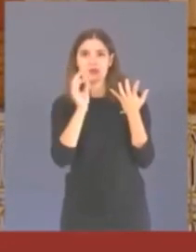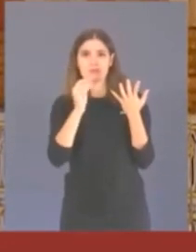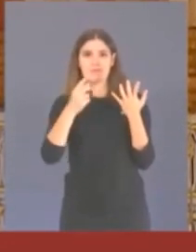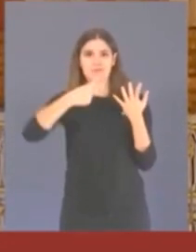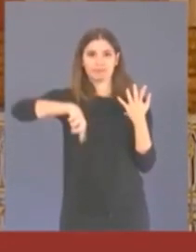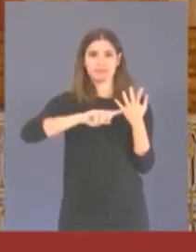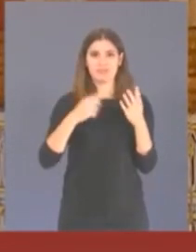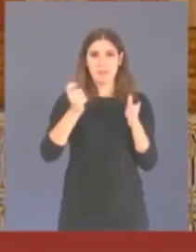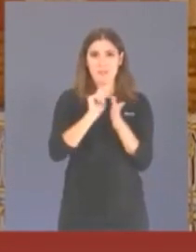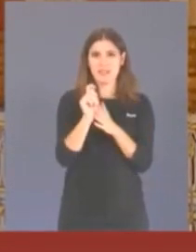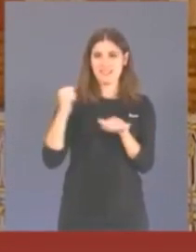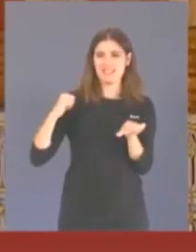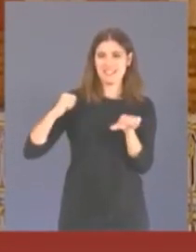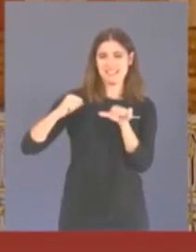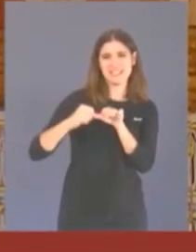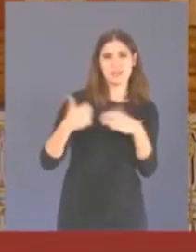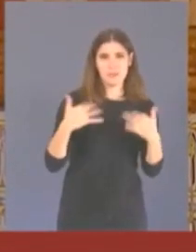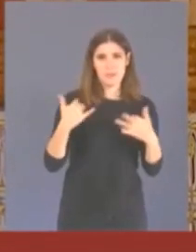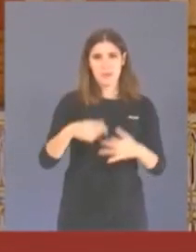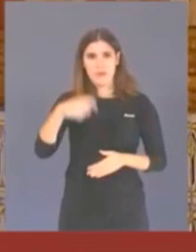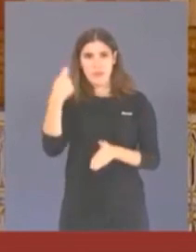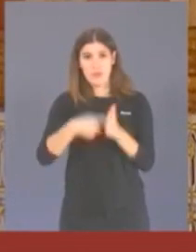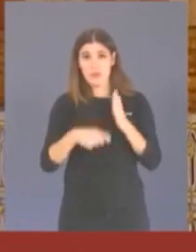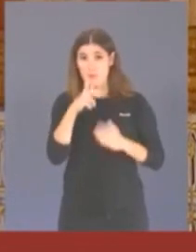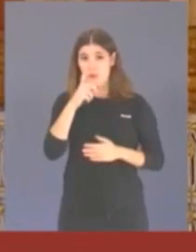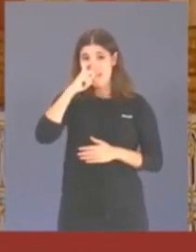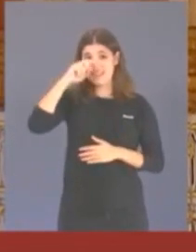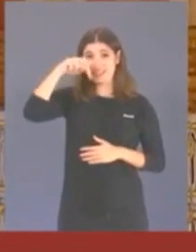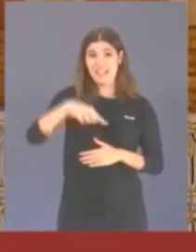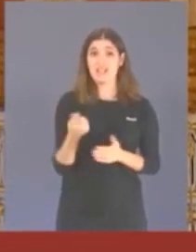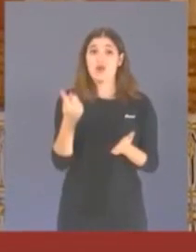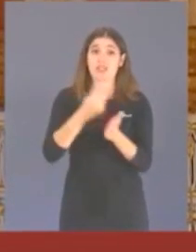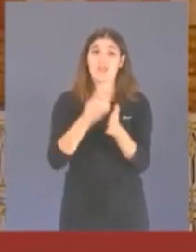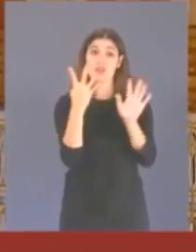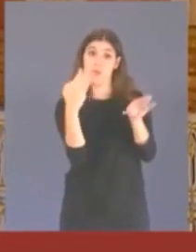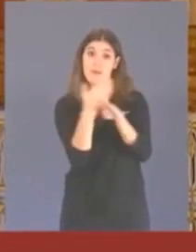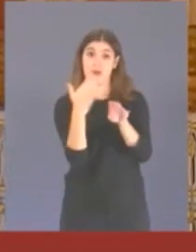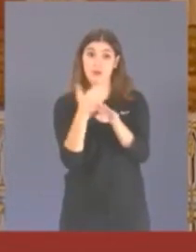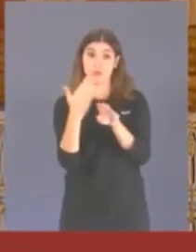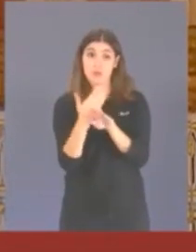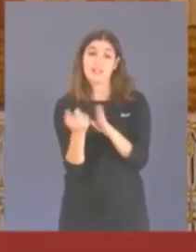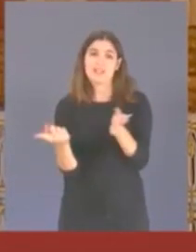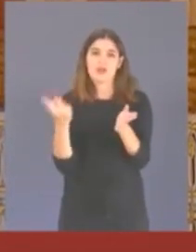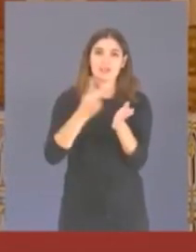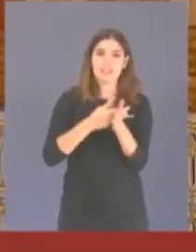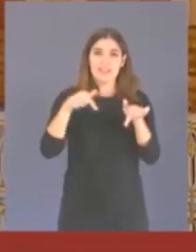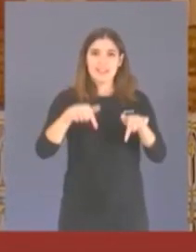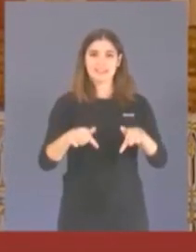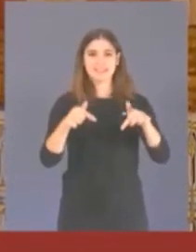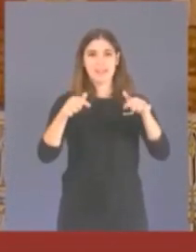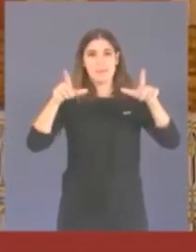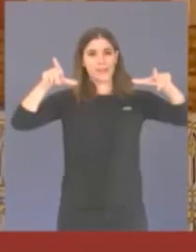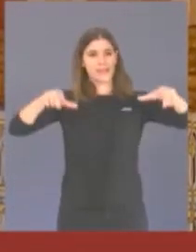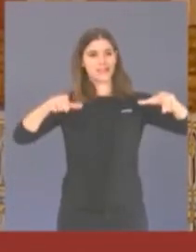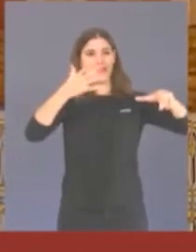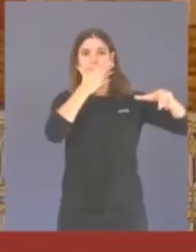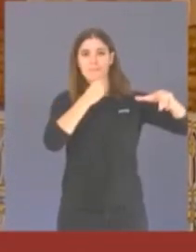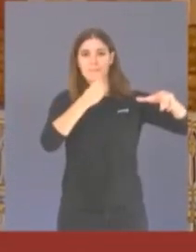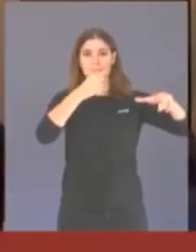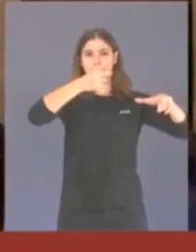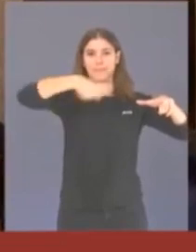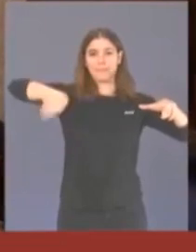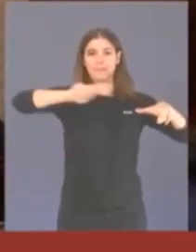acompanya des de fa mesos. I és que un any més, com cada 9 d'octubre, esta venerable sala ens acull per